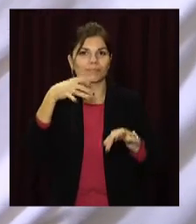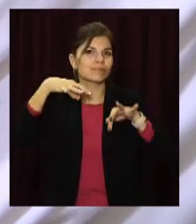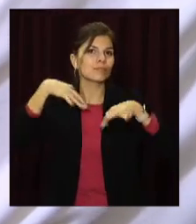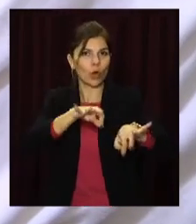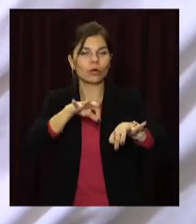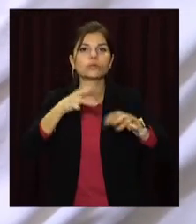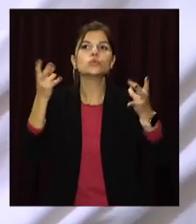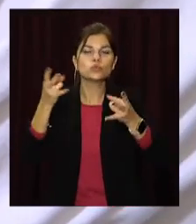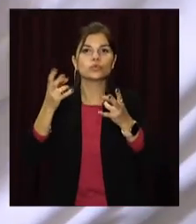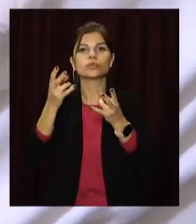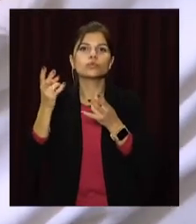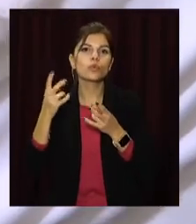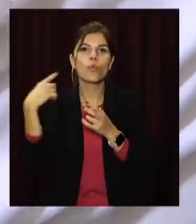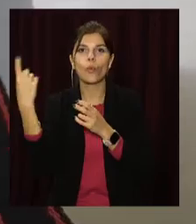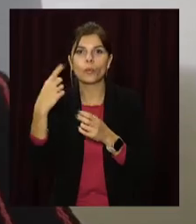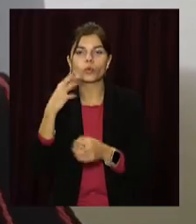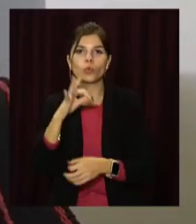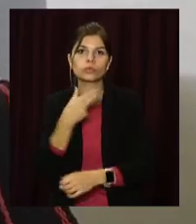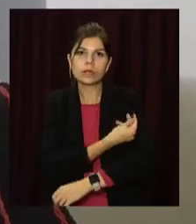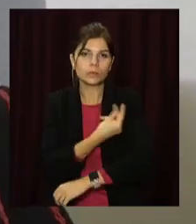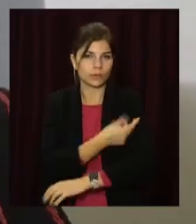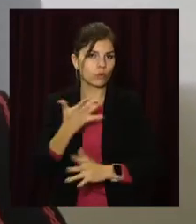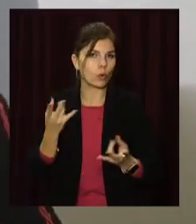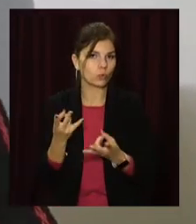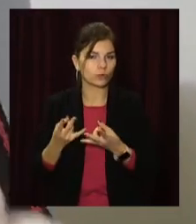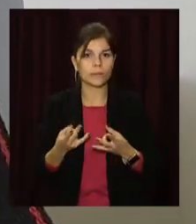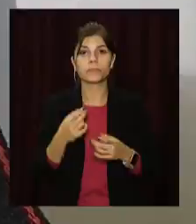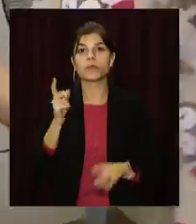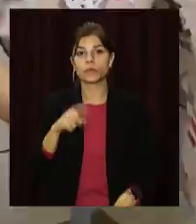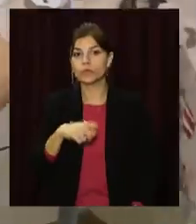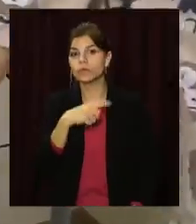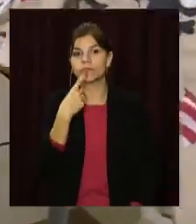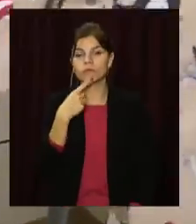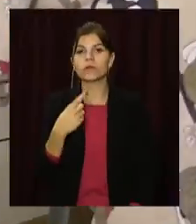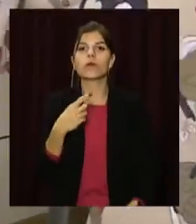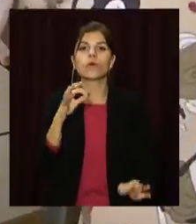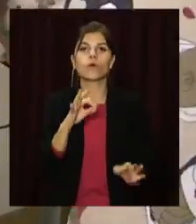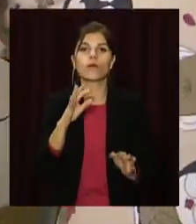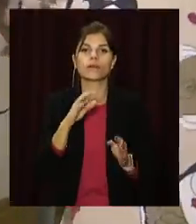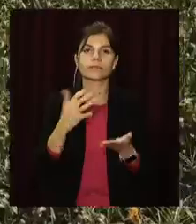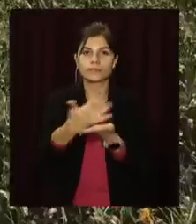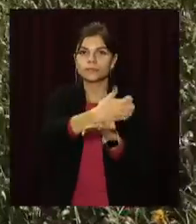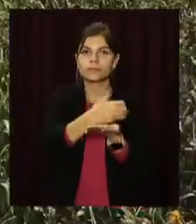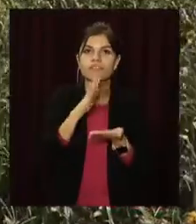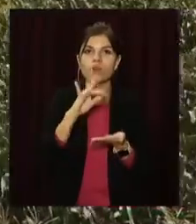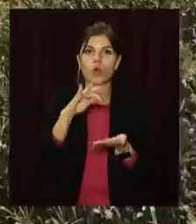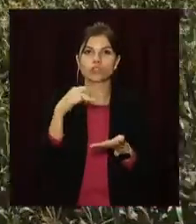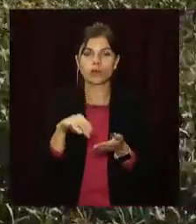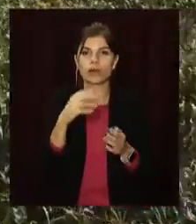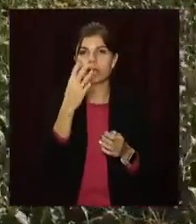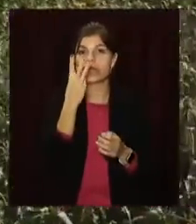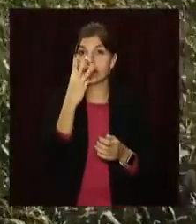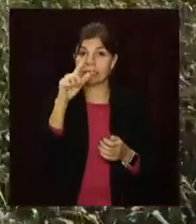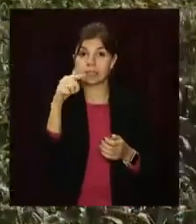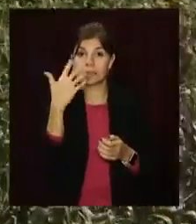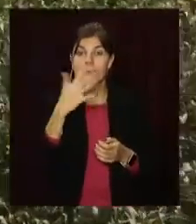має покрити потреби мешканців області у щепленні. Також вода повідомили про врожай у більш як 3,5 мільйони тонн